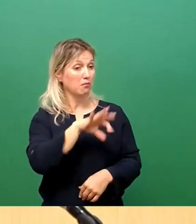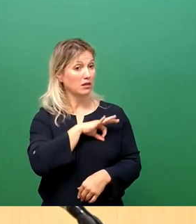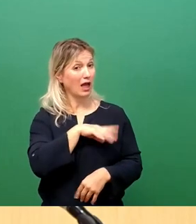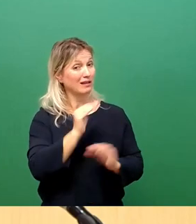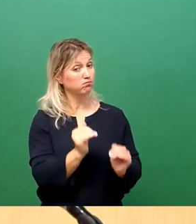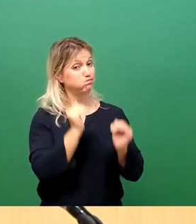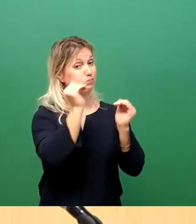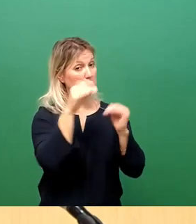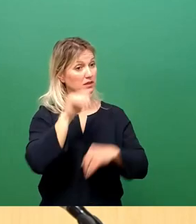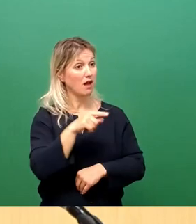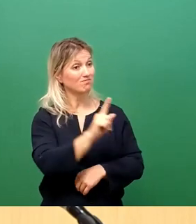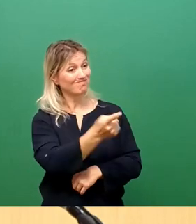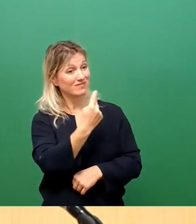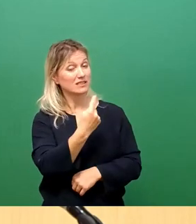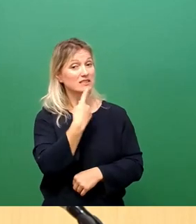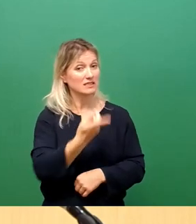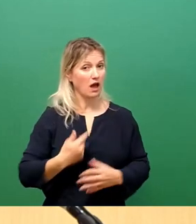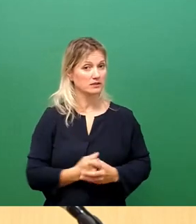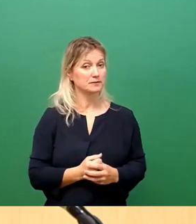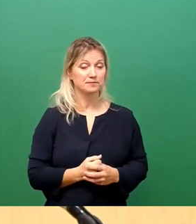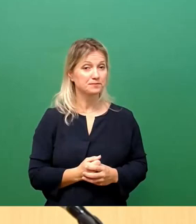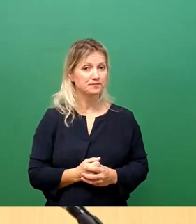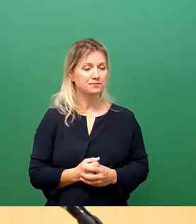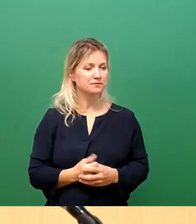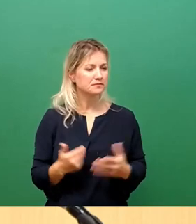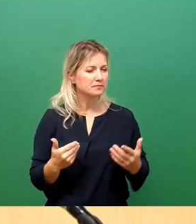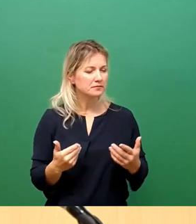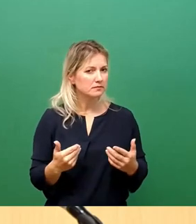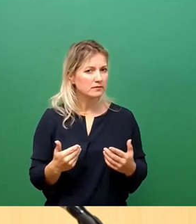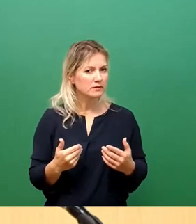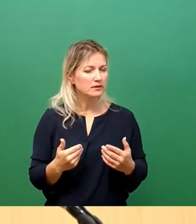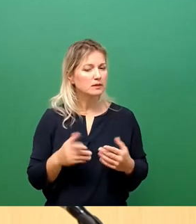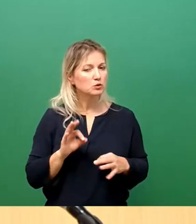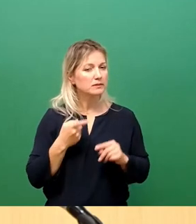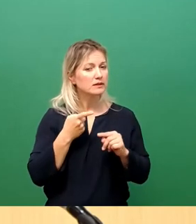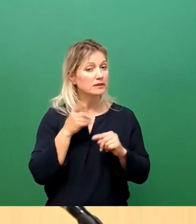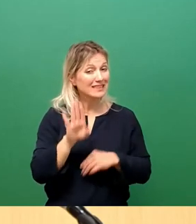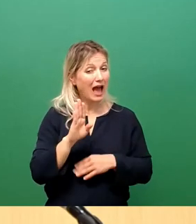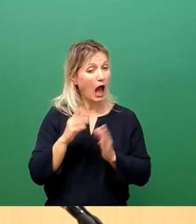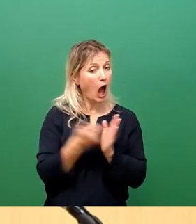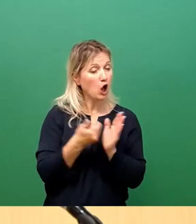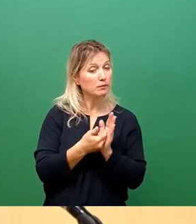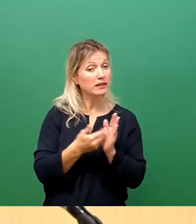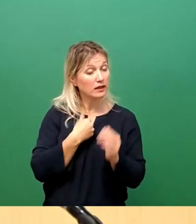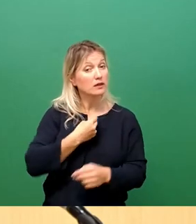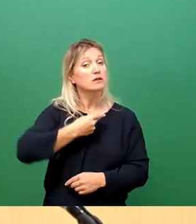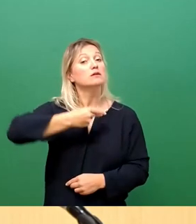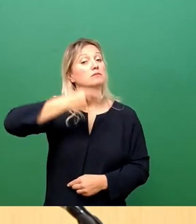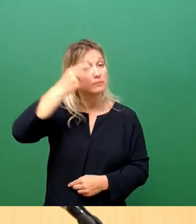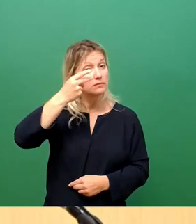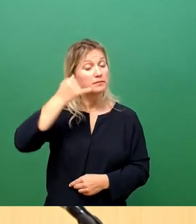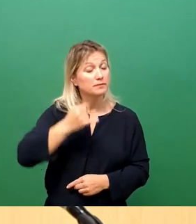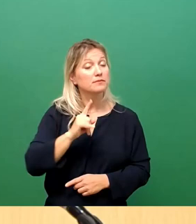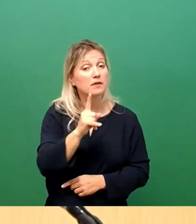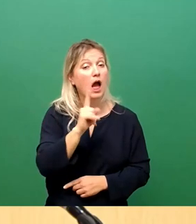hat mir gesagt, Martin, ich verstehe ja und teile alle deine Argumente. Aber schau mal, es geht doch darum,